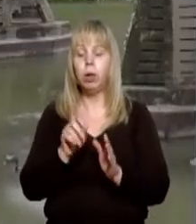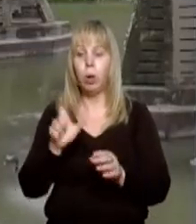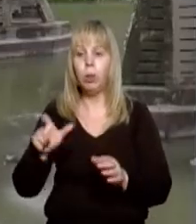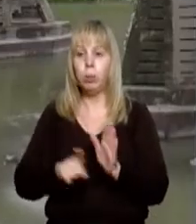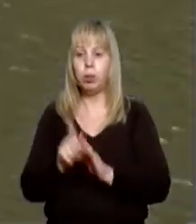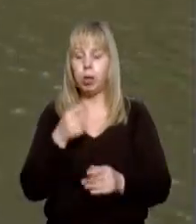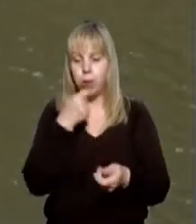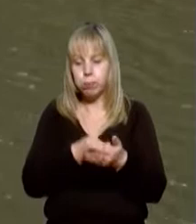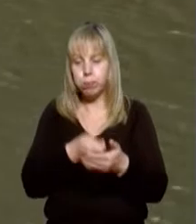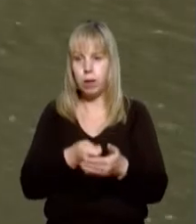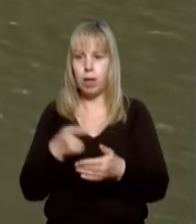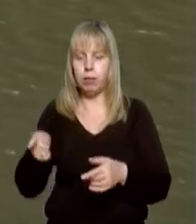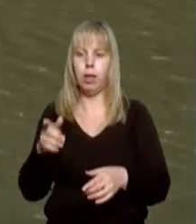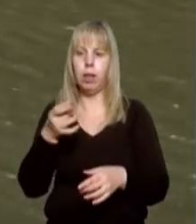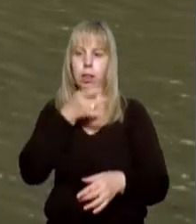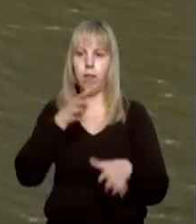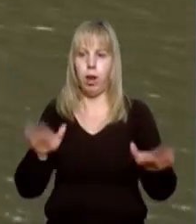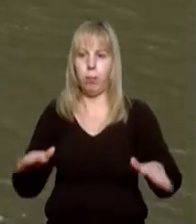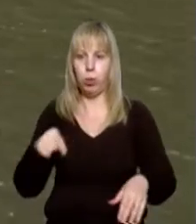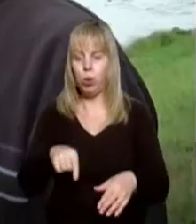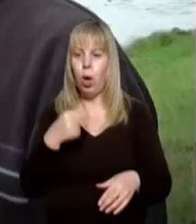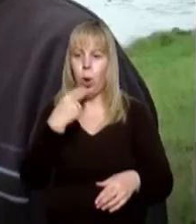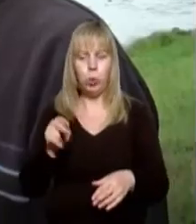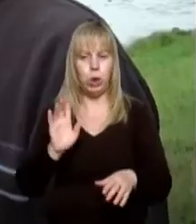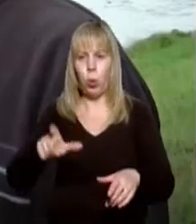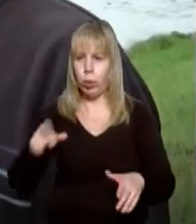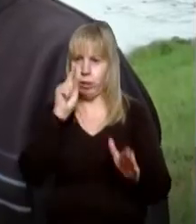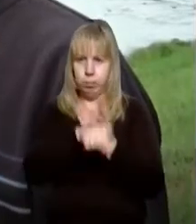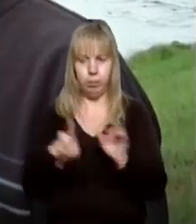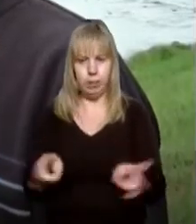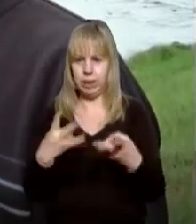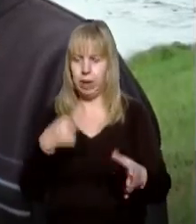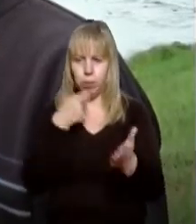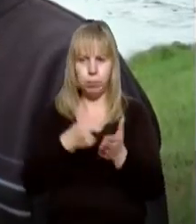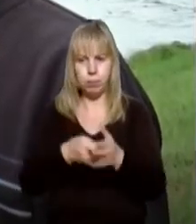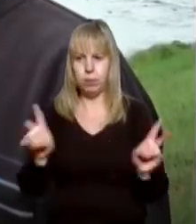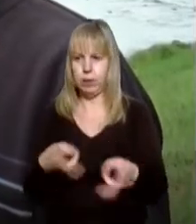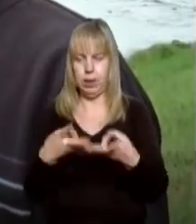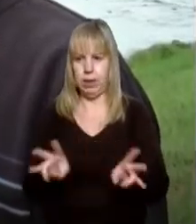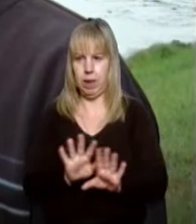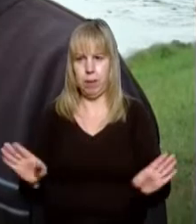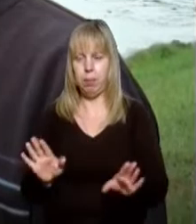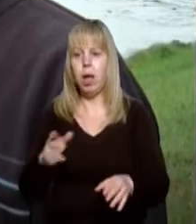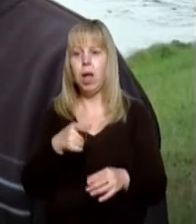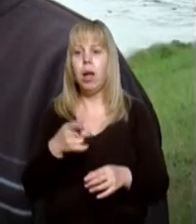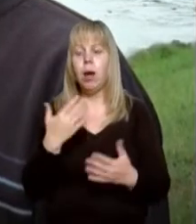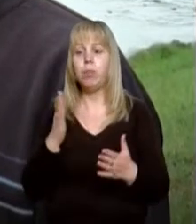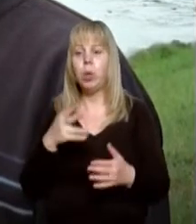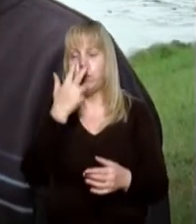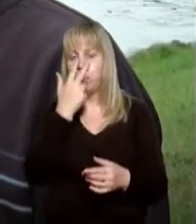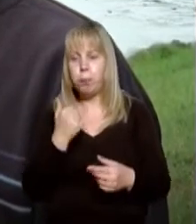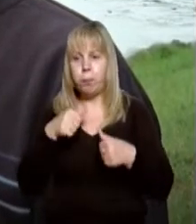і вони частко перебралися сюди. Краще людині не втручатися взагалі. Тобто не треба прикормлювати, тому що потім вони